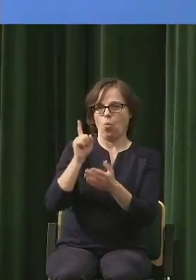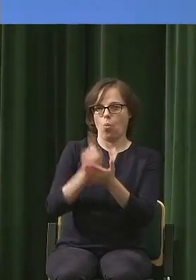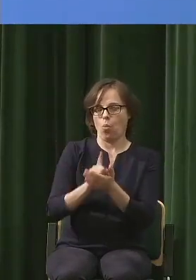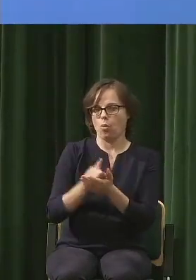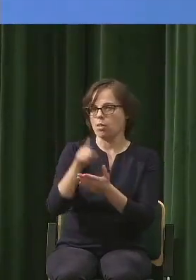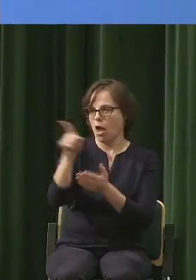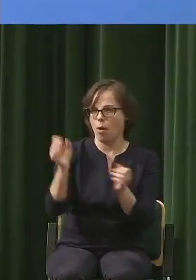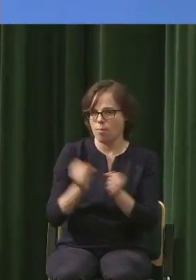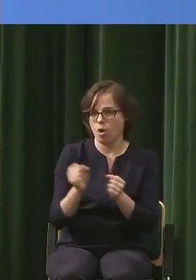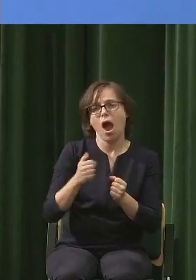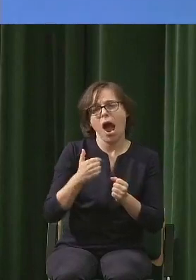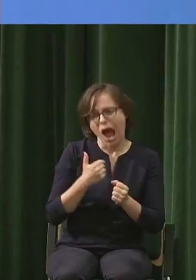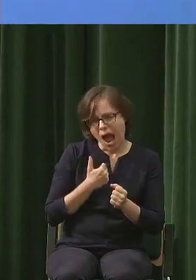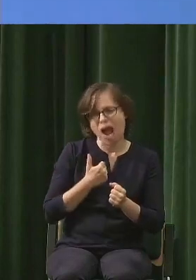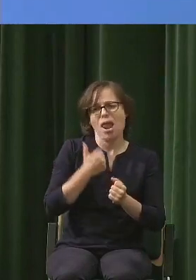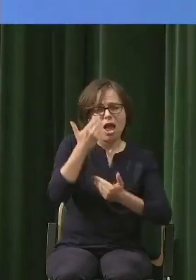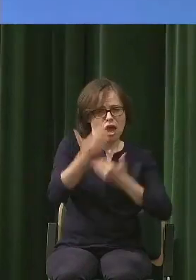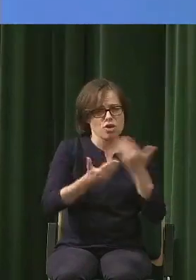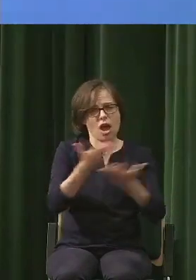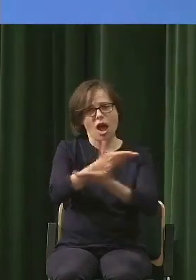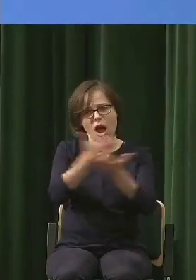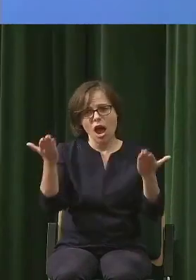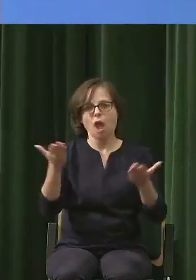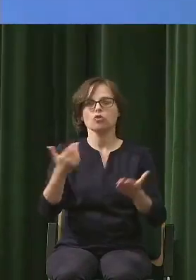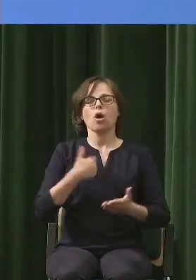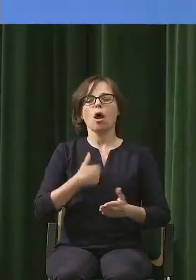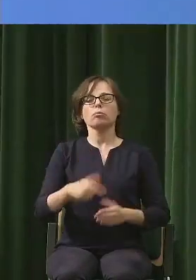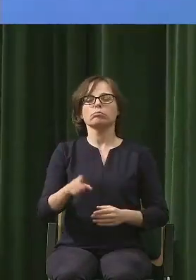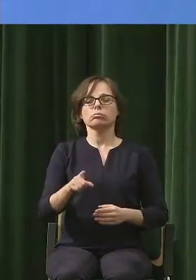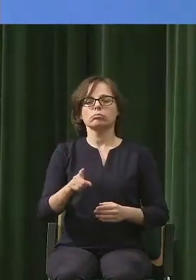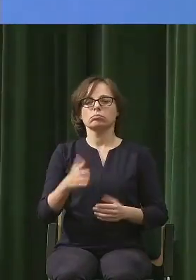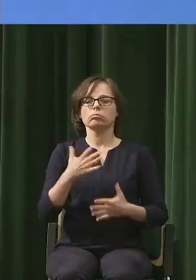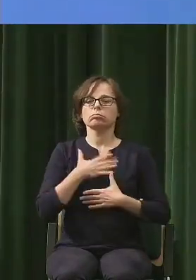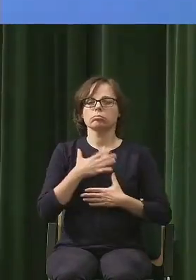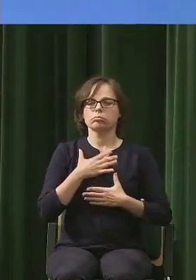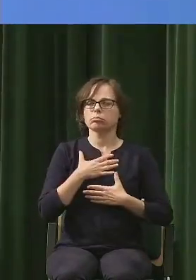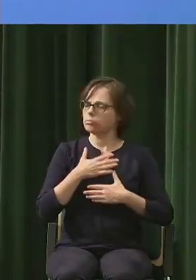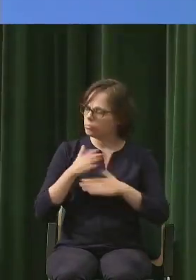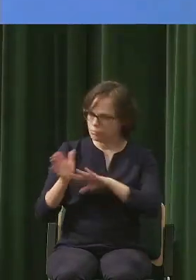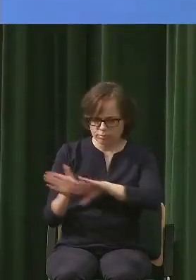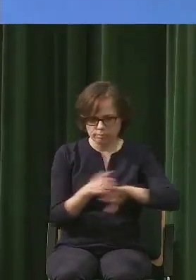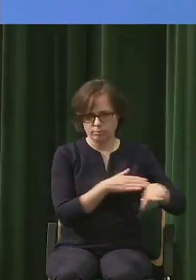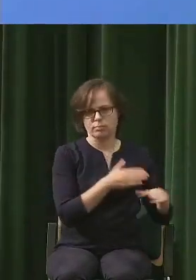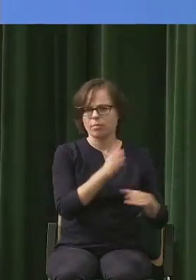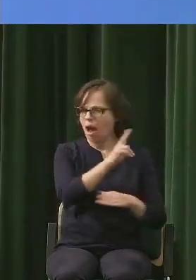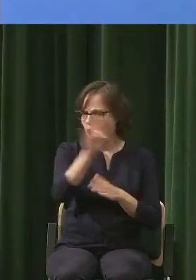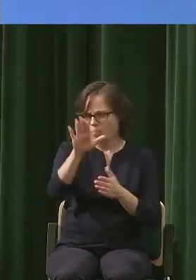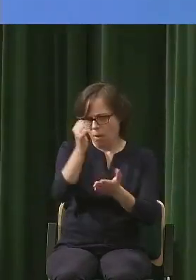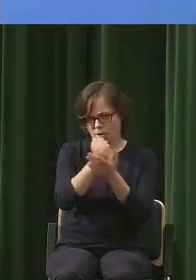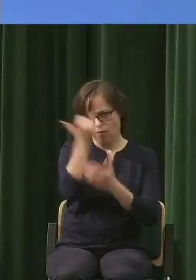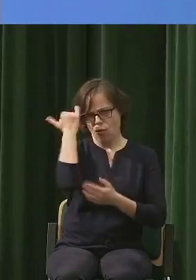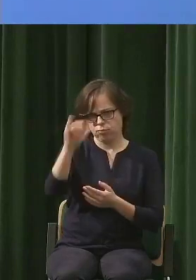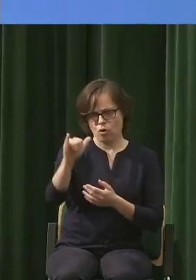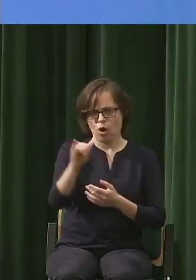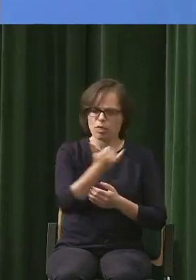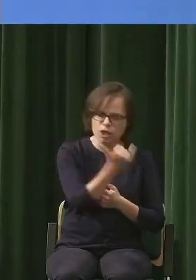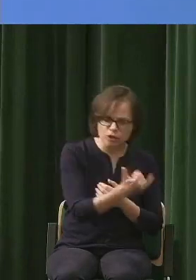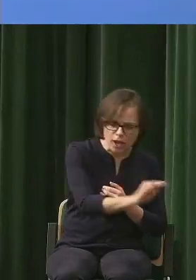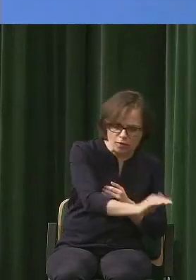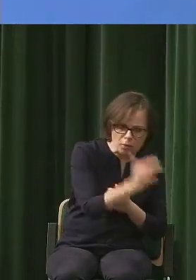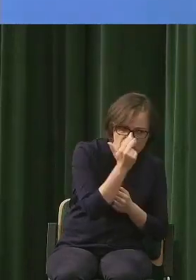żebyśmy po prostu odpuścili sobie ten rygor i pozwolili sobie błądzić. Wszystkim. Od dziecka do starości.